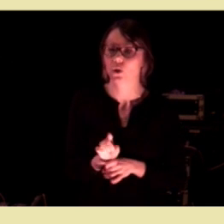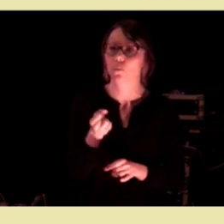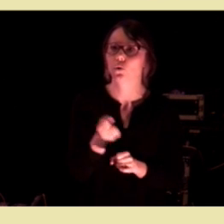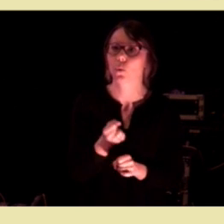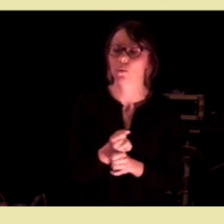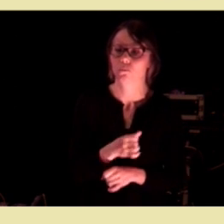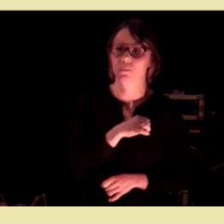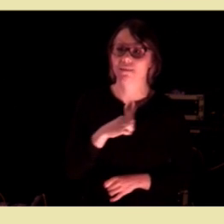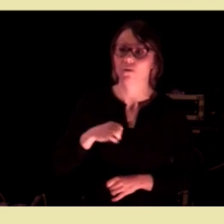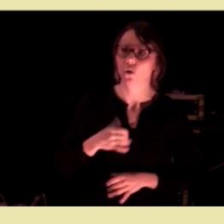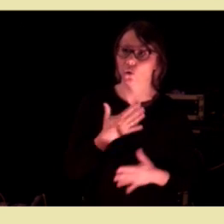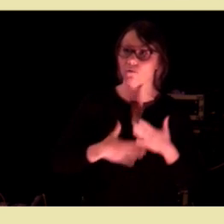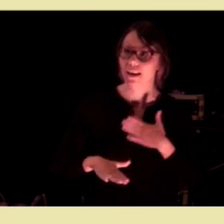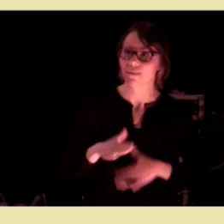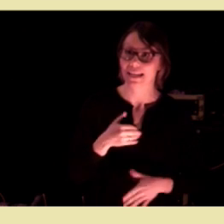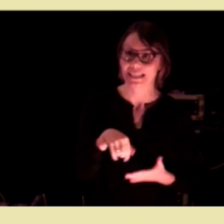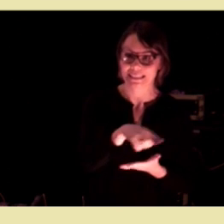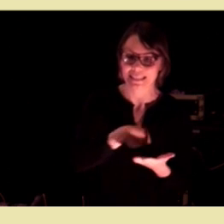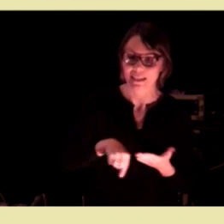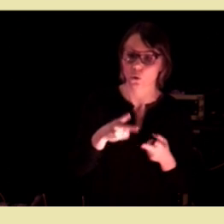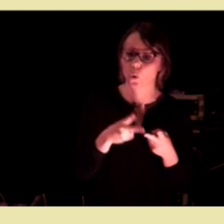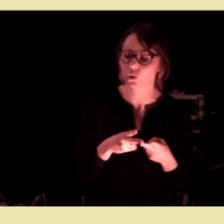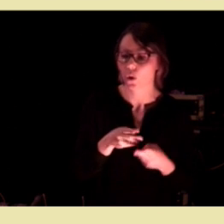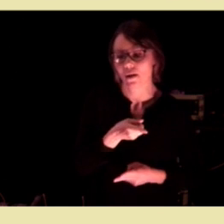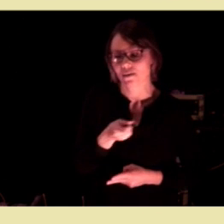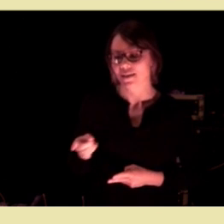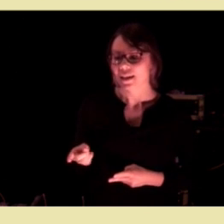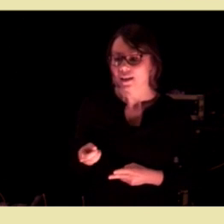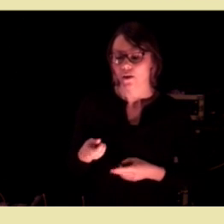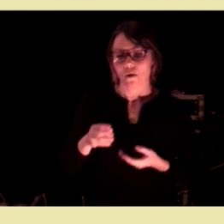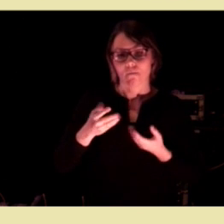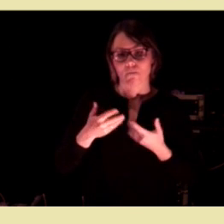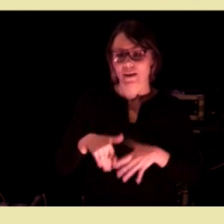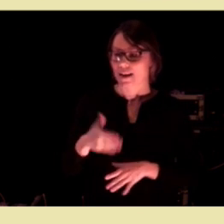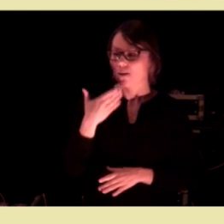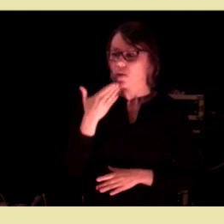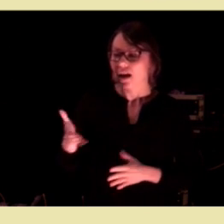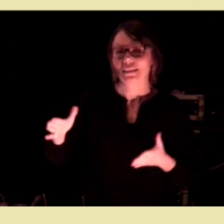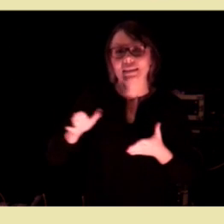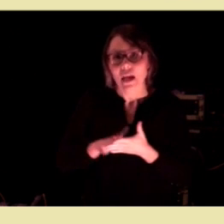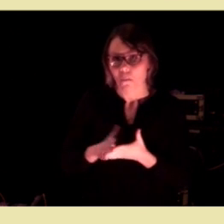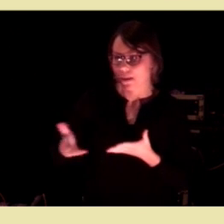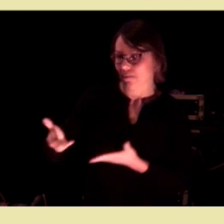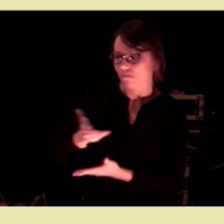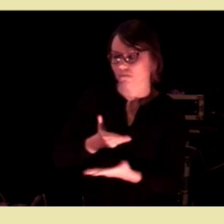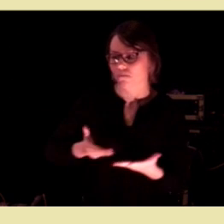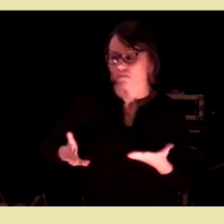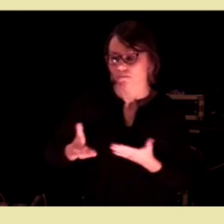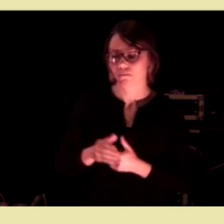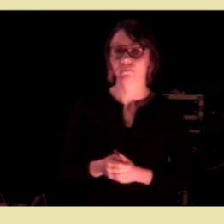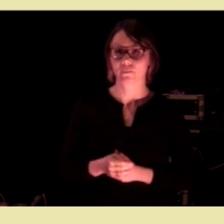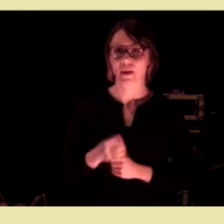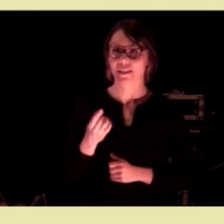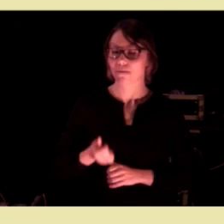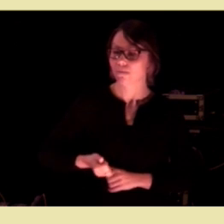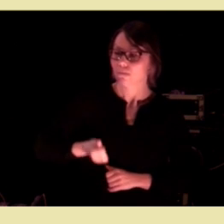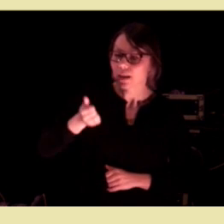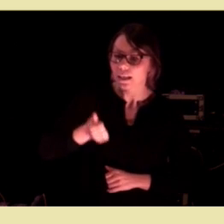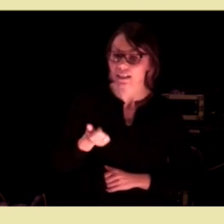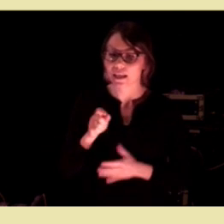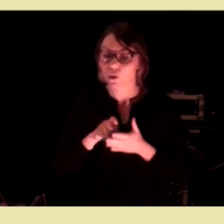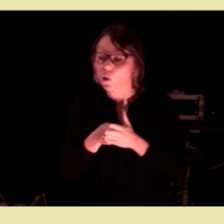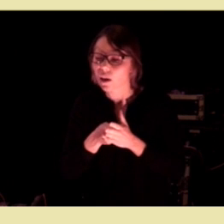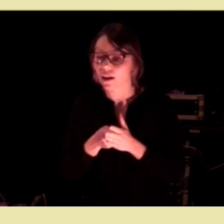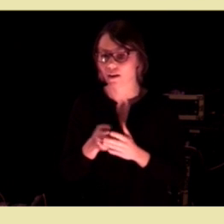innenfor privat og frivillig sektor, at det fungerer godt sammen. Så det er en viktig nøkkel for suksess.